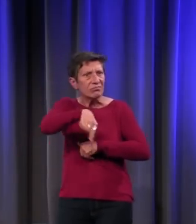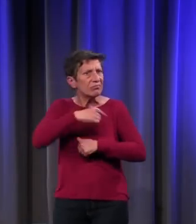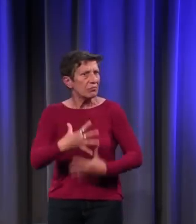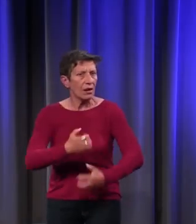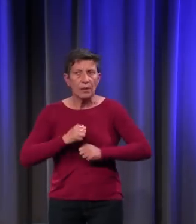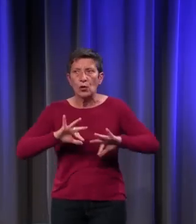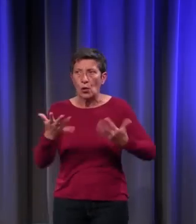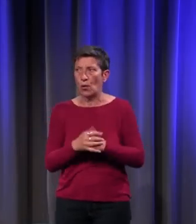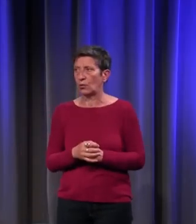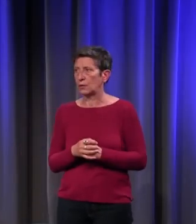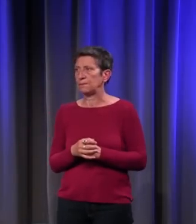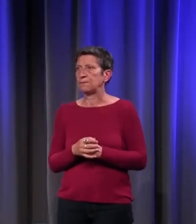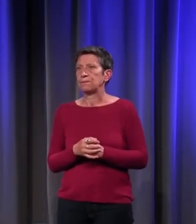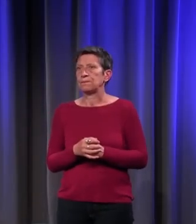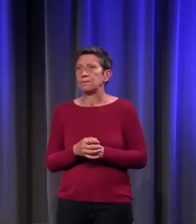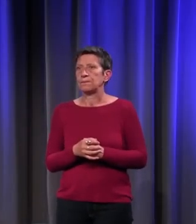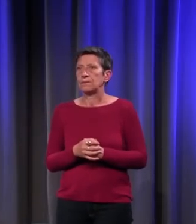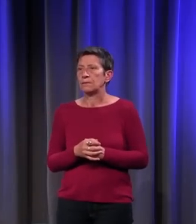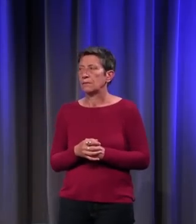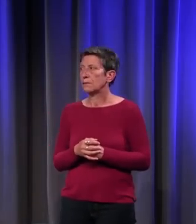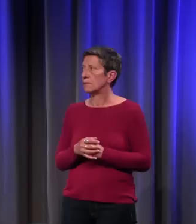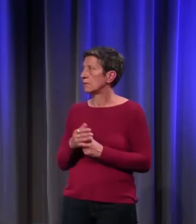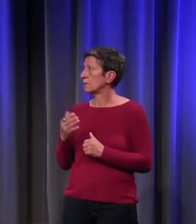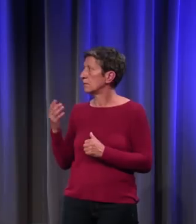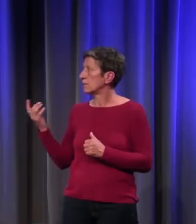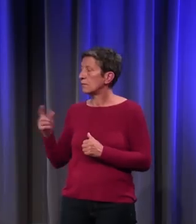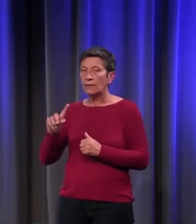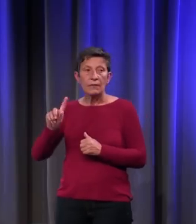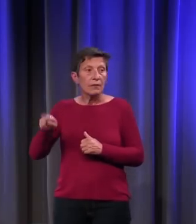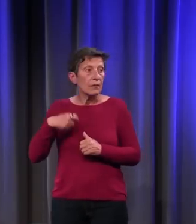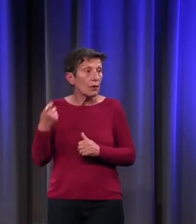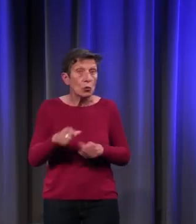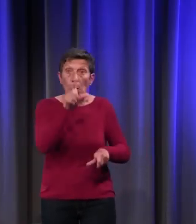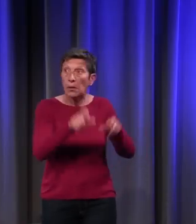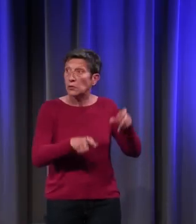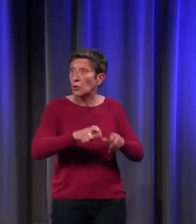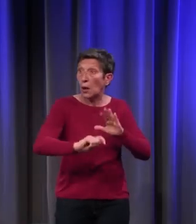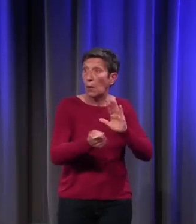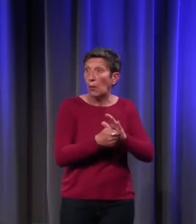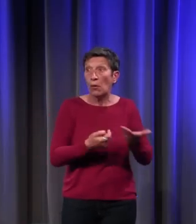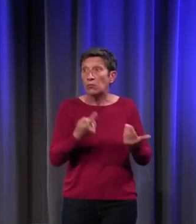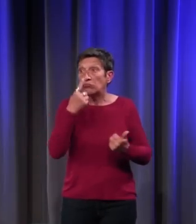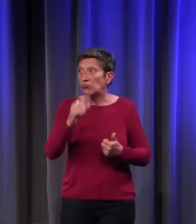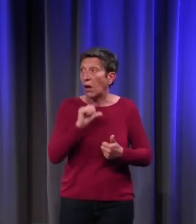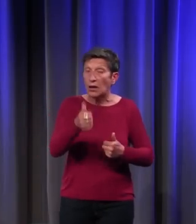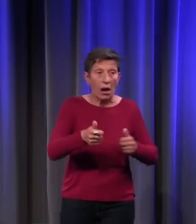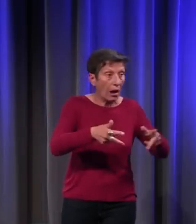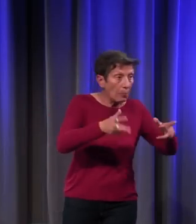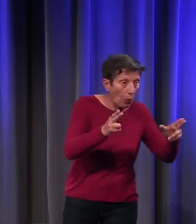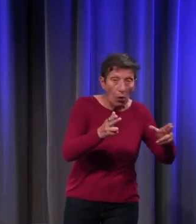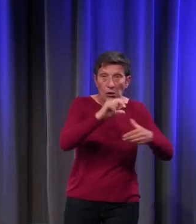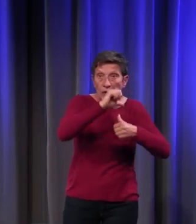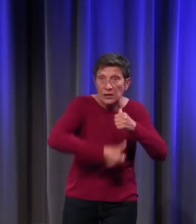contemporains, bien sûr, n'ont aucune idée de vivre à l'époque romane ou à l'époque gothique. Ce sont des classements qui